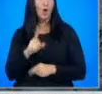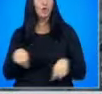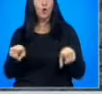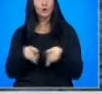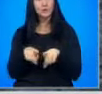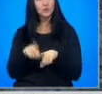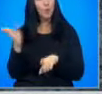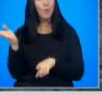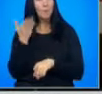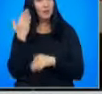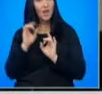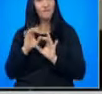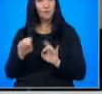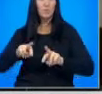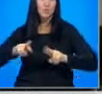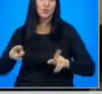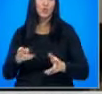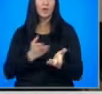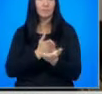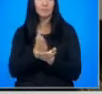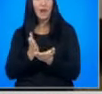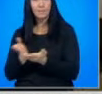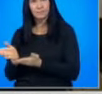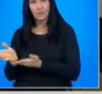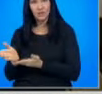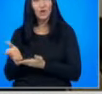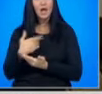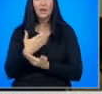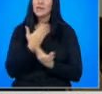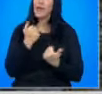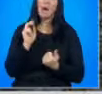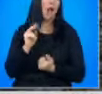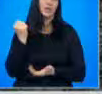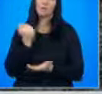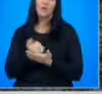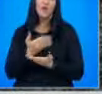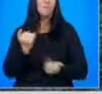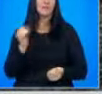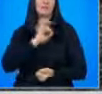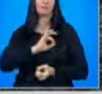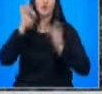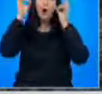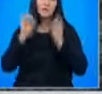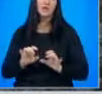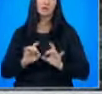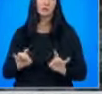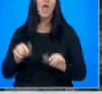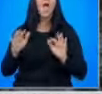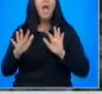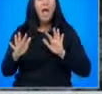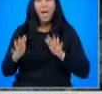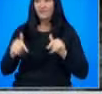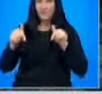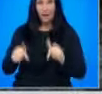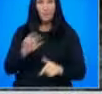също беше информирано по други линии, но аз няма как да потвърдя, без да съм получила официално съобщение и е това сега го